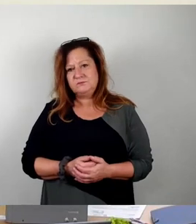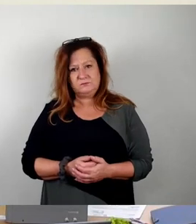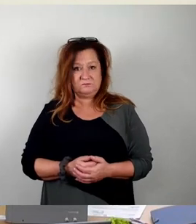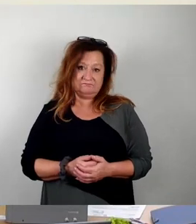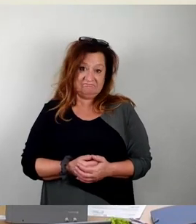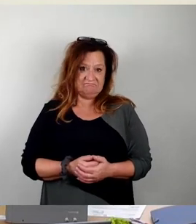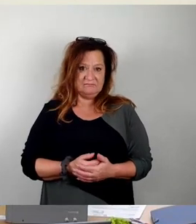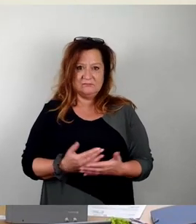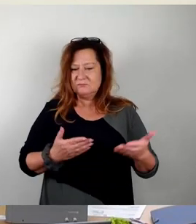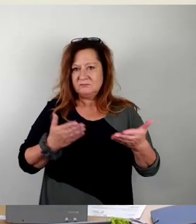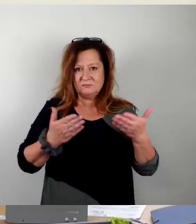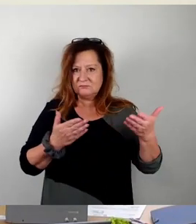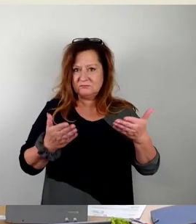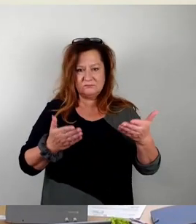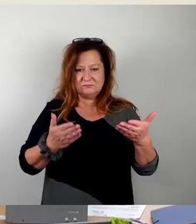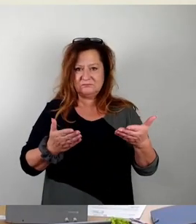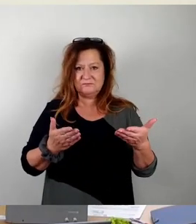ist genauer.